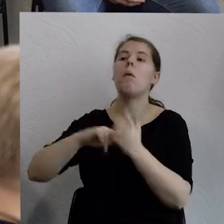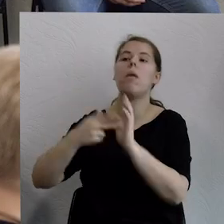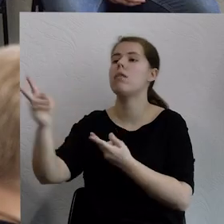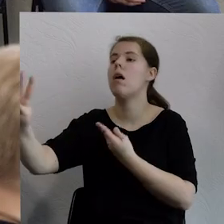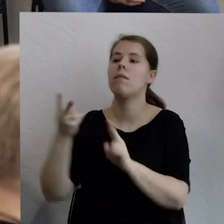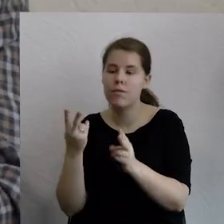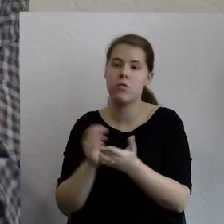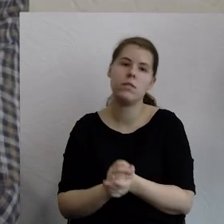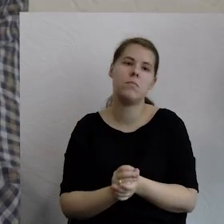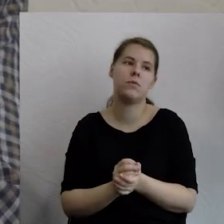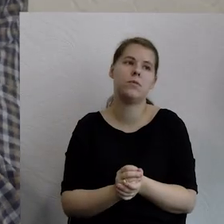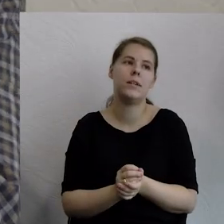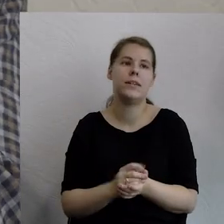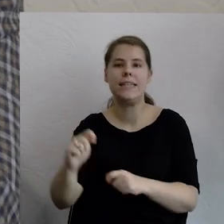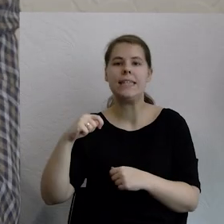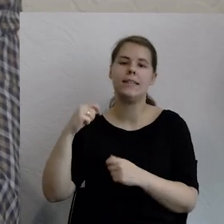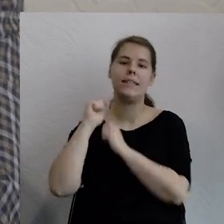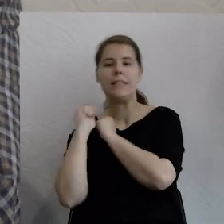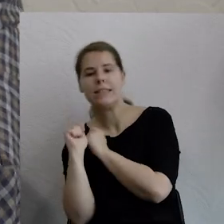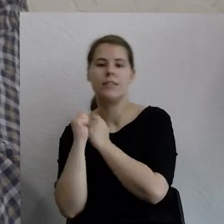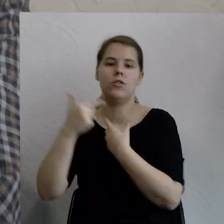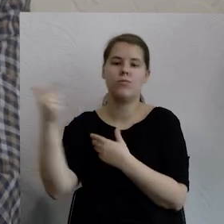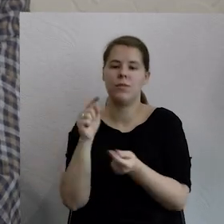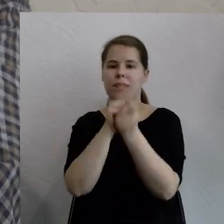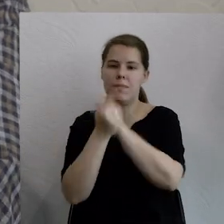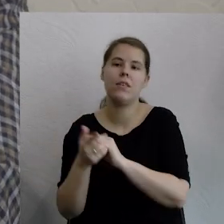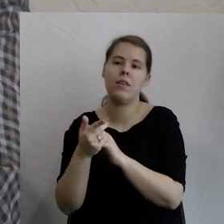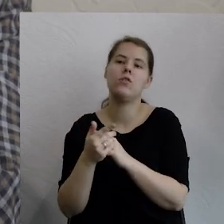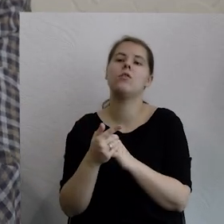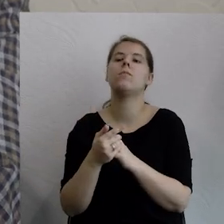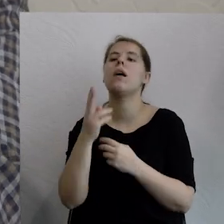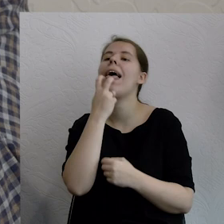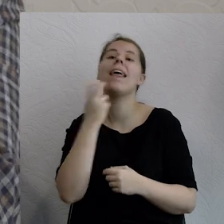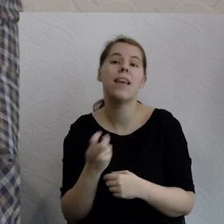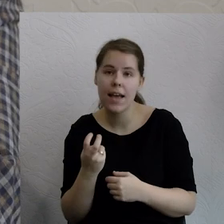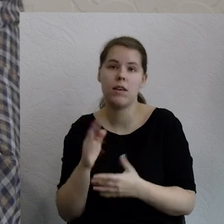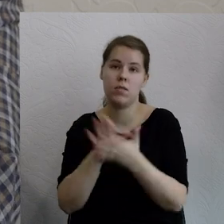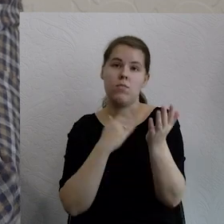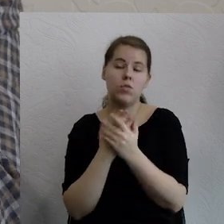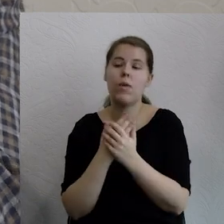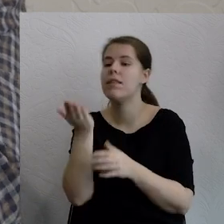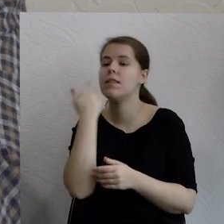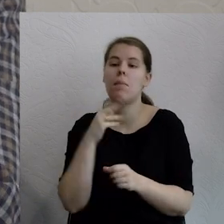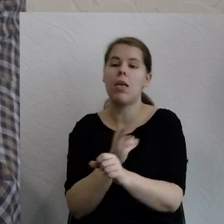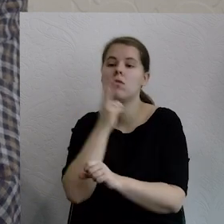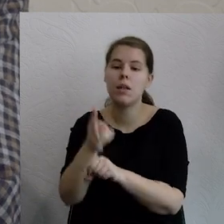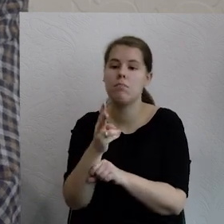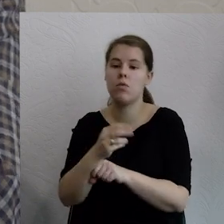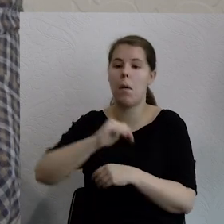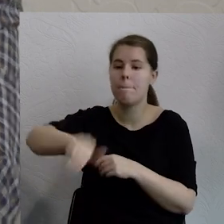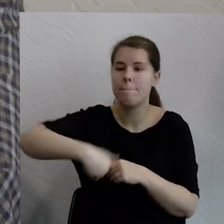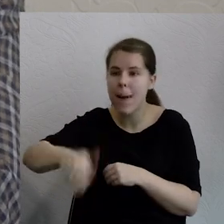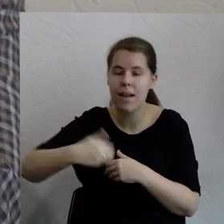strategicznej. Chiny podobnie jak Europa nie mają dostępu do paliw kopalnych. Po prostu jeżeli chcą utrzymać model jakikolwiek